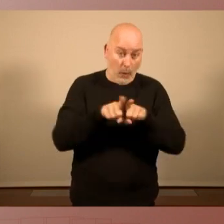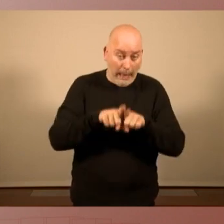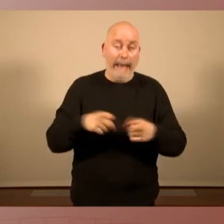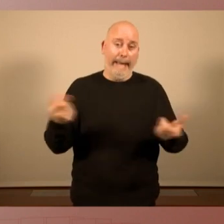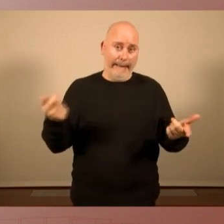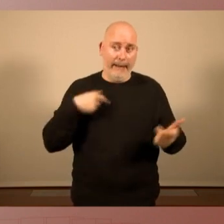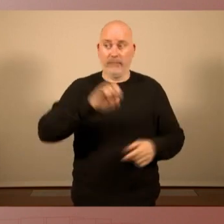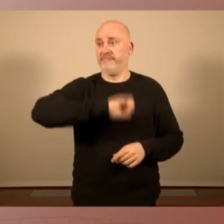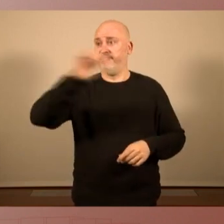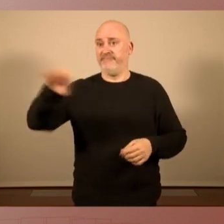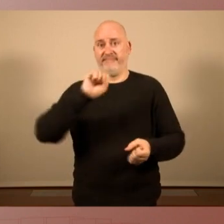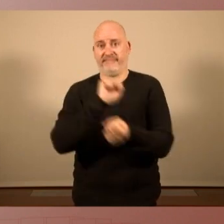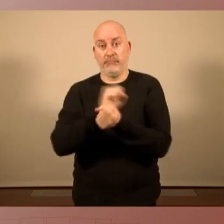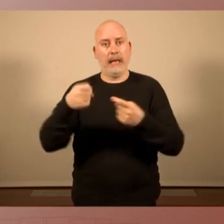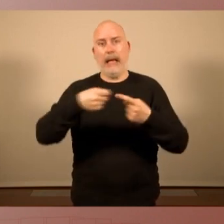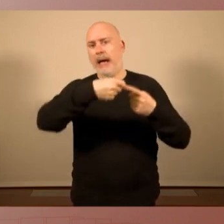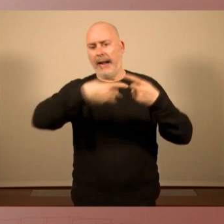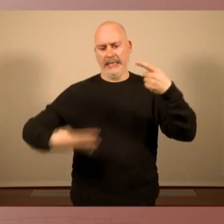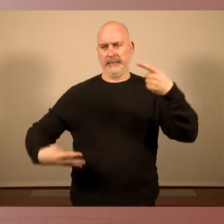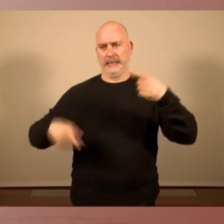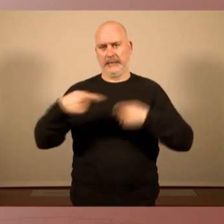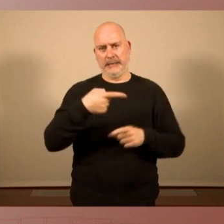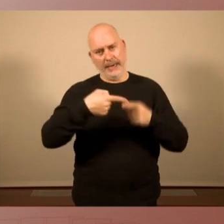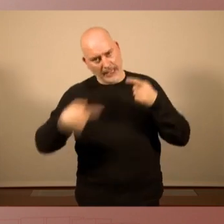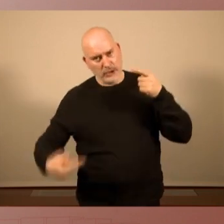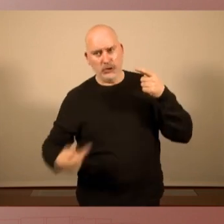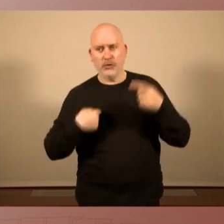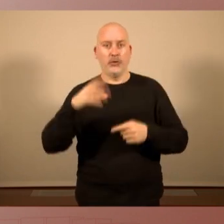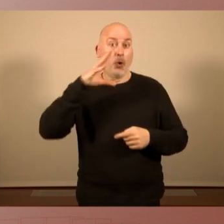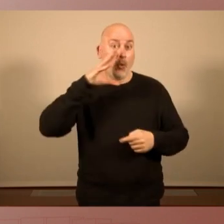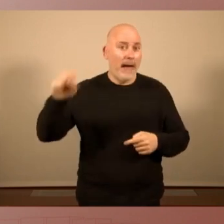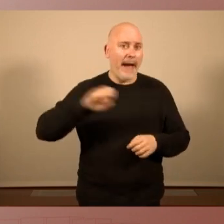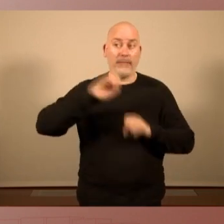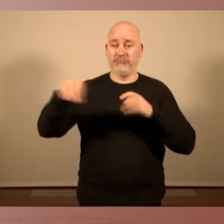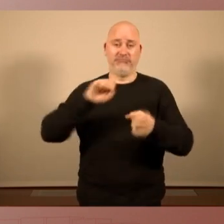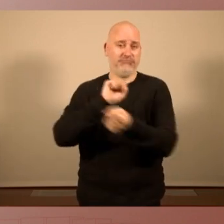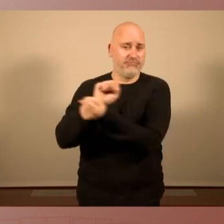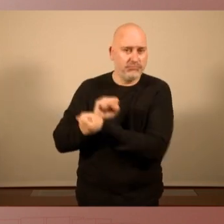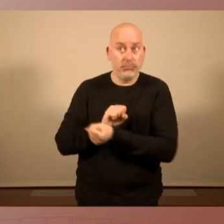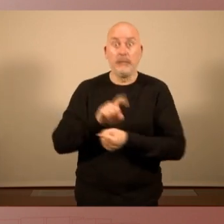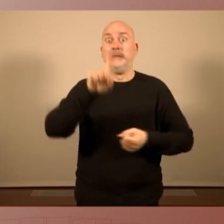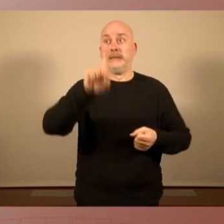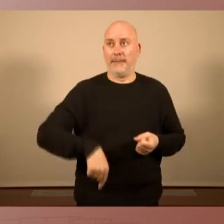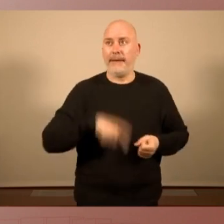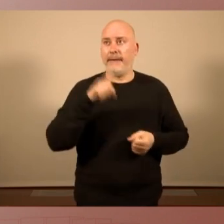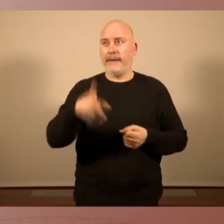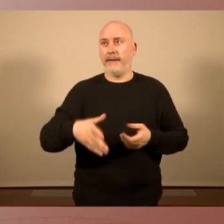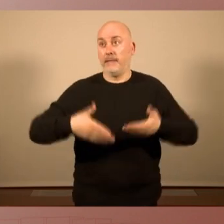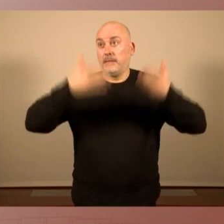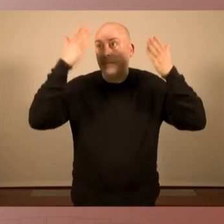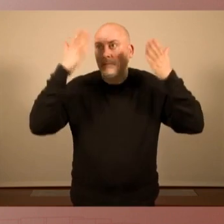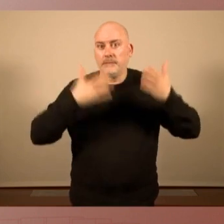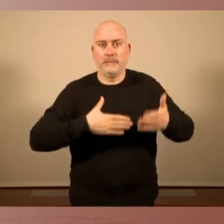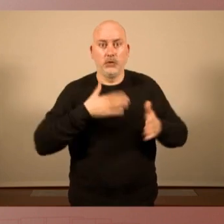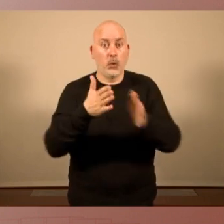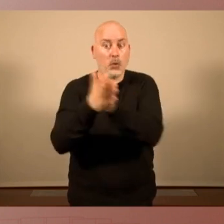empresonessin tota la resta del govern, igual que no estava en les nostres mans que també haguessin empresonat la